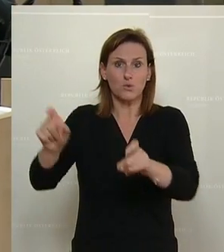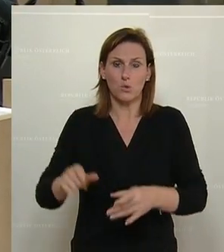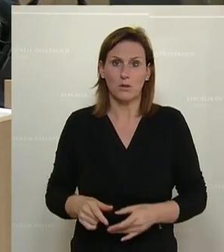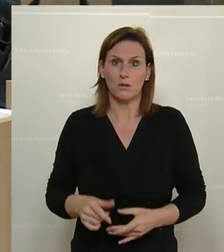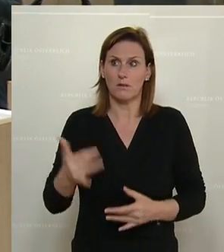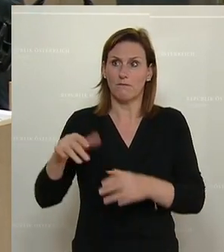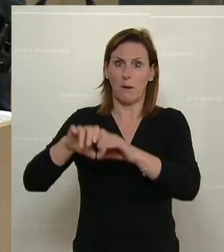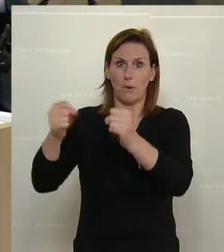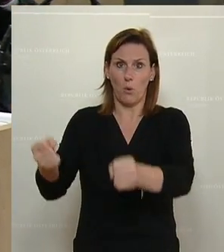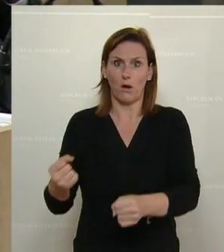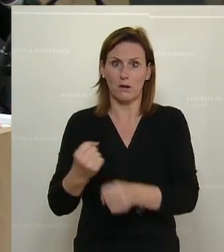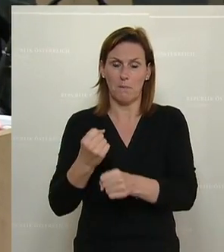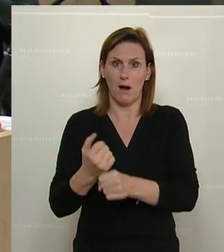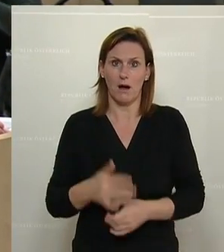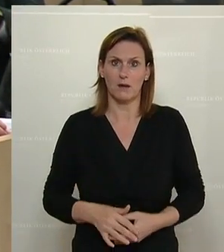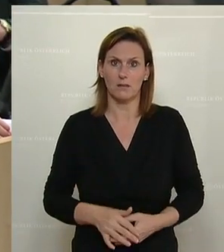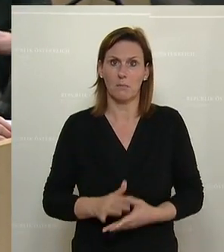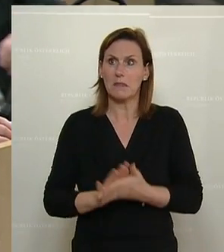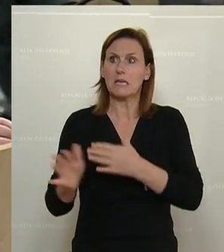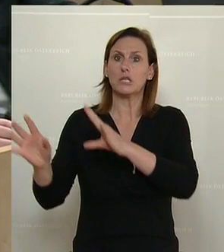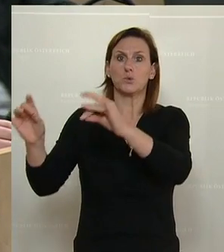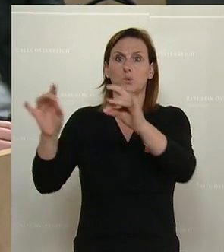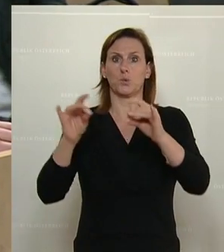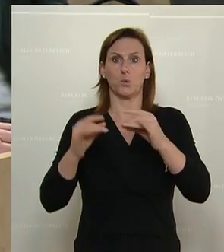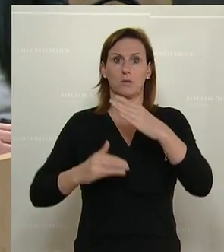die haben das verbrochen, haben aber nie was mit Finanzdeckel zu tun gehabt.